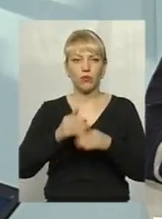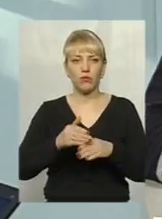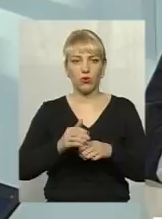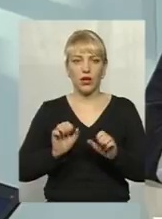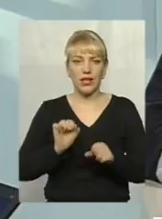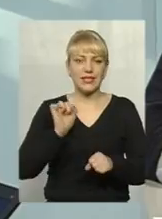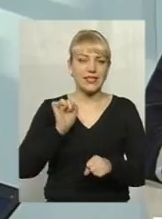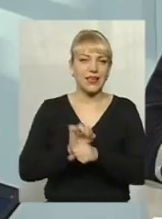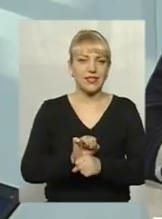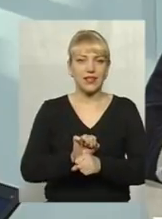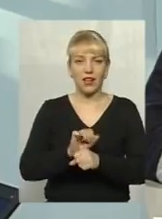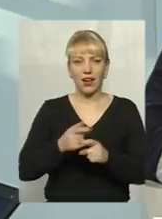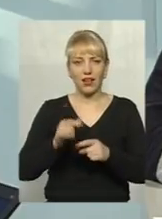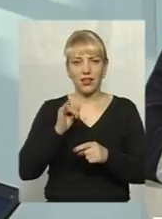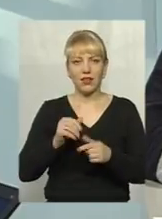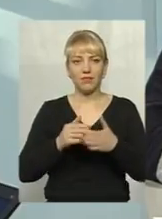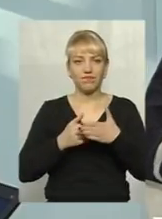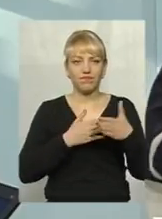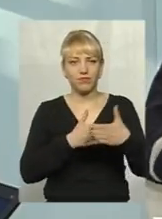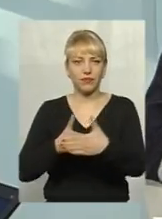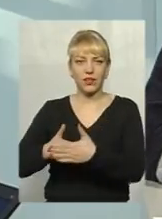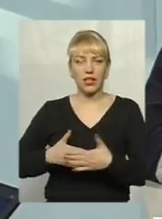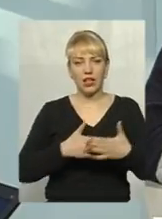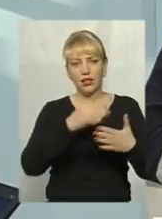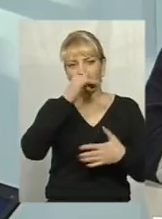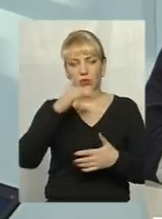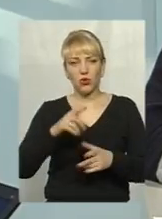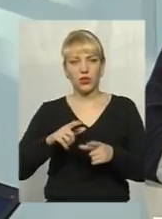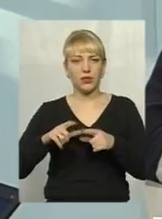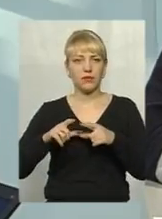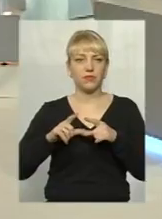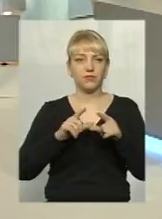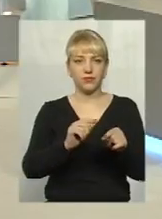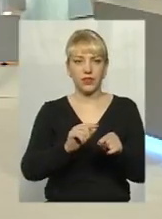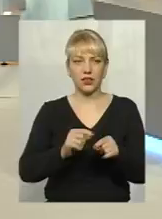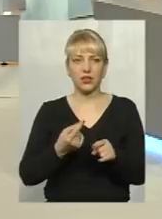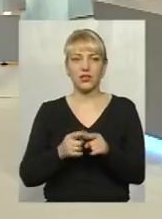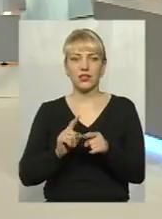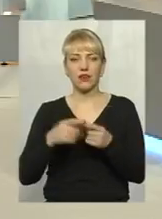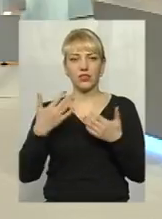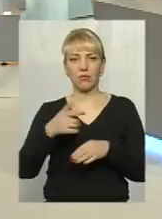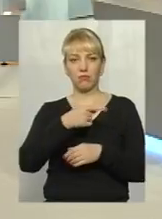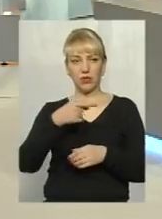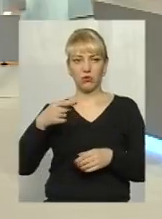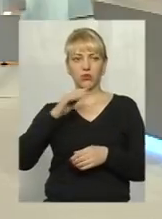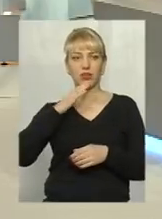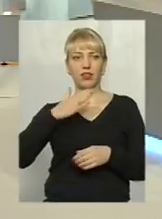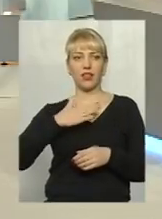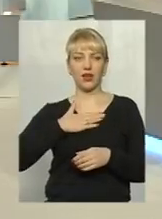просто застрягали в снігах і далі не могли продовжувати свірух. Ну, це вже мінус нашим